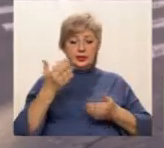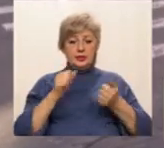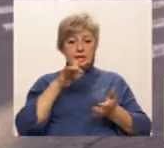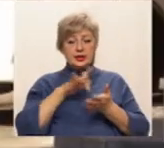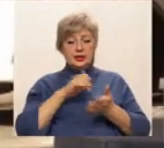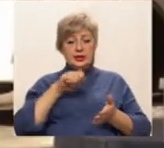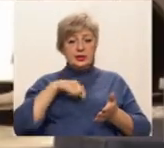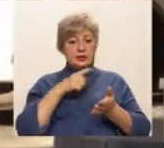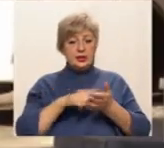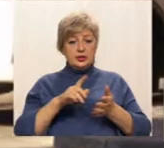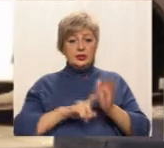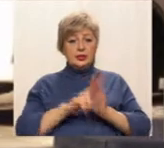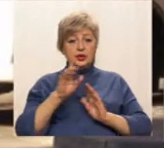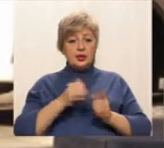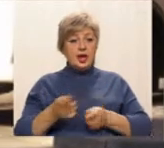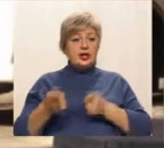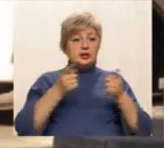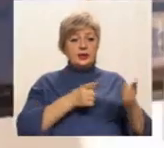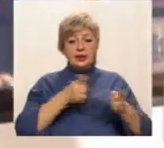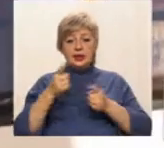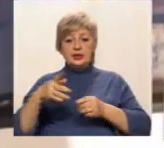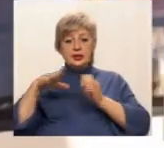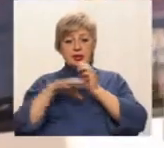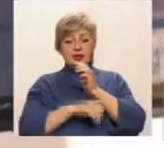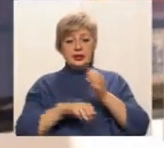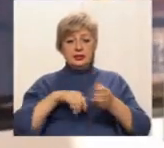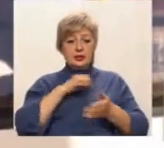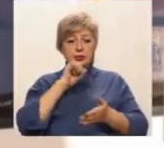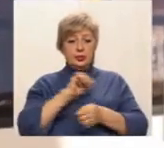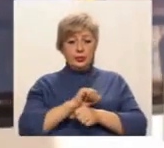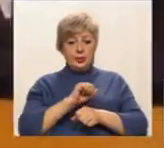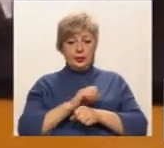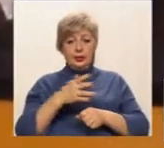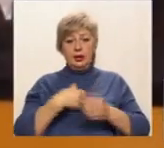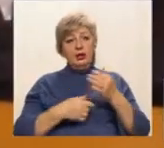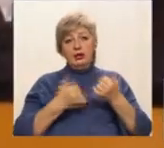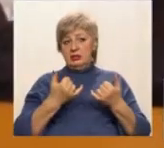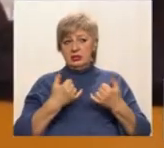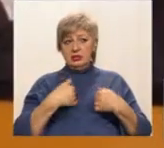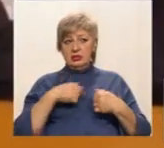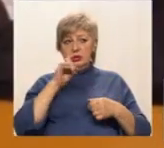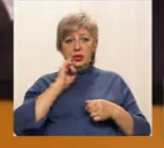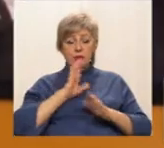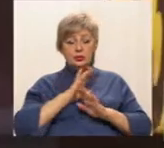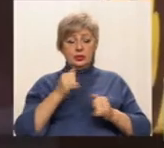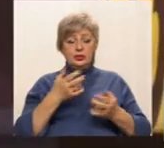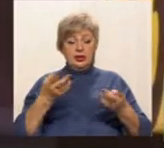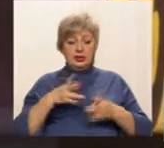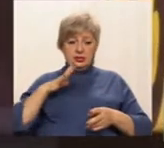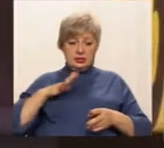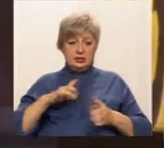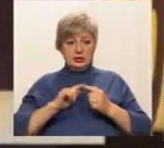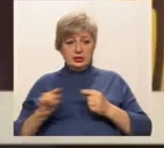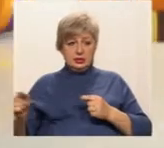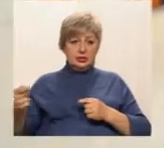із перенесення кінцевих зупинок у новий центр. Мені не дуже зручно. Раніше згопнер було ближче, а зараз доводиться обходити. Це,